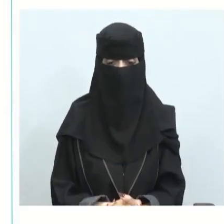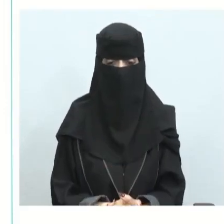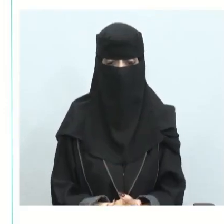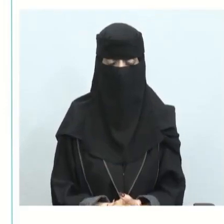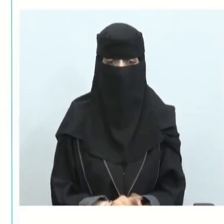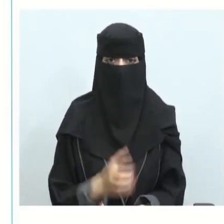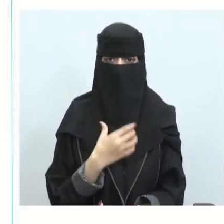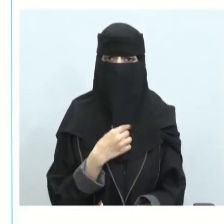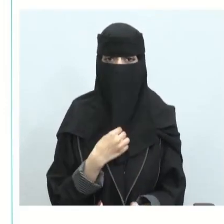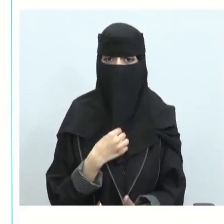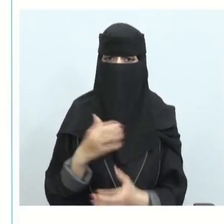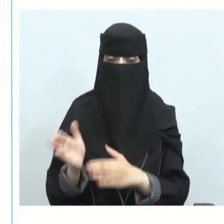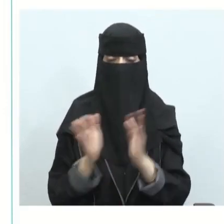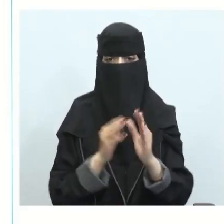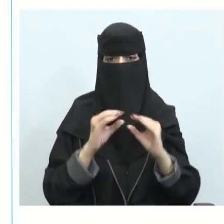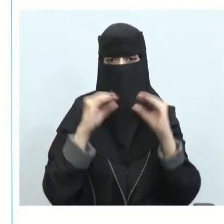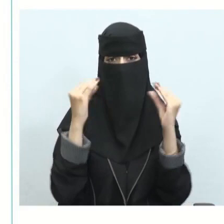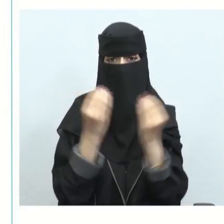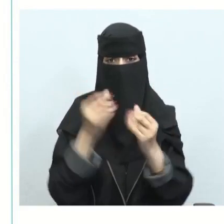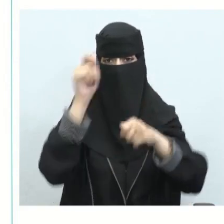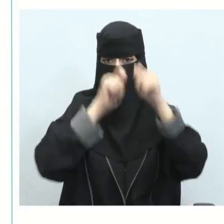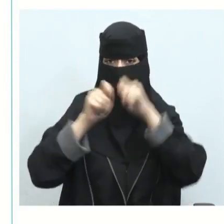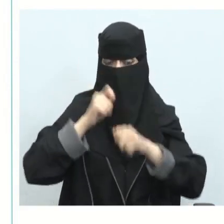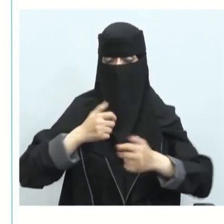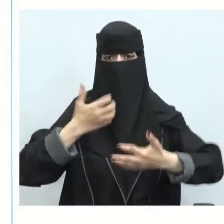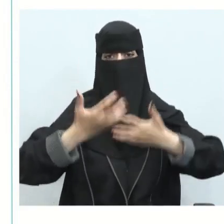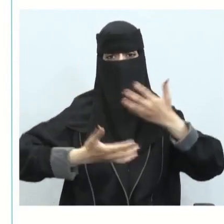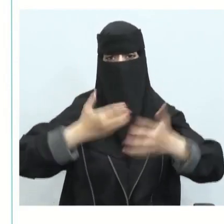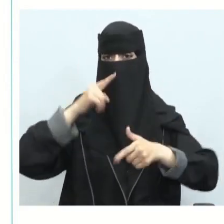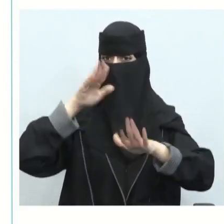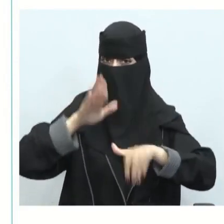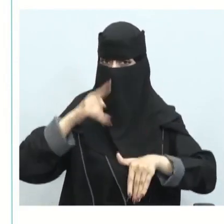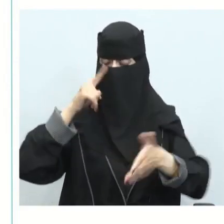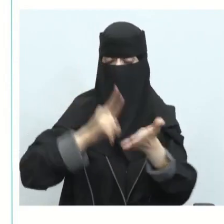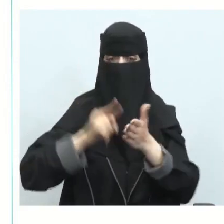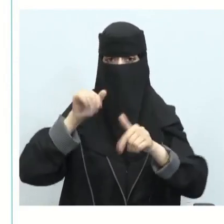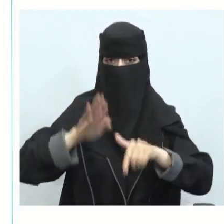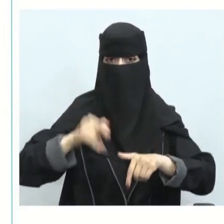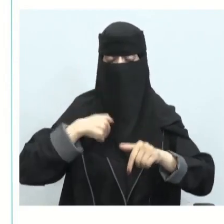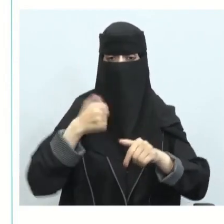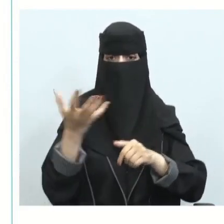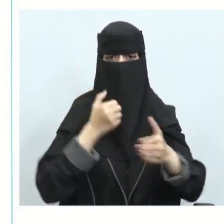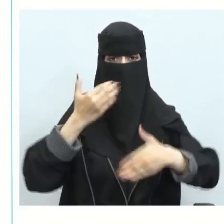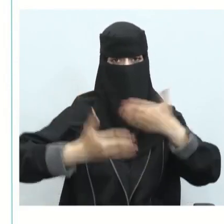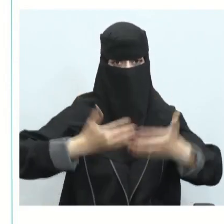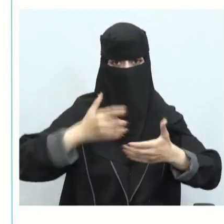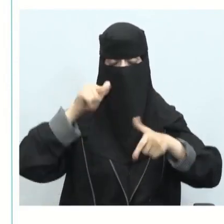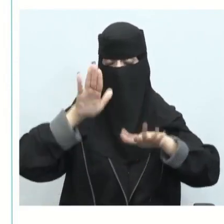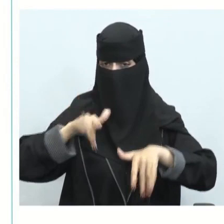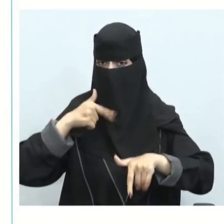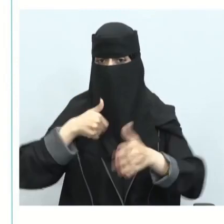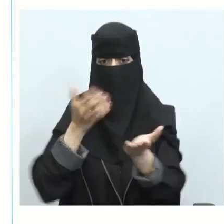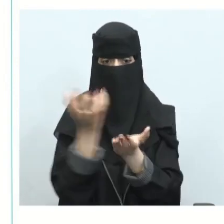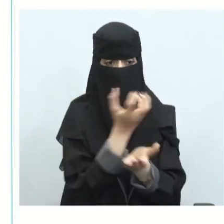أيضا فيما يتعلق إدارة استخدام الطاقة نحن نعلم أن في الطاقة عدة موارد هناك الطاقة النظيفة